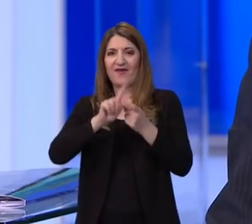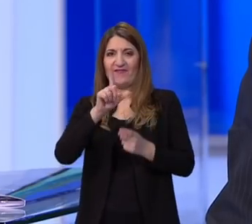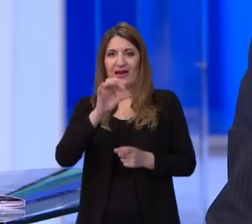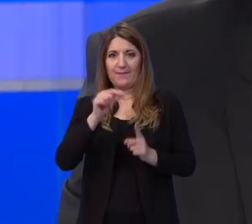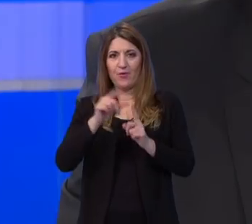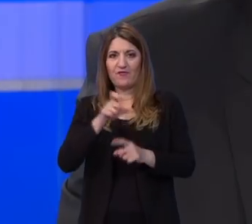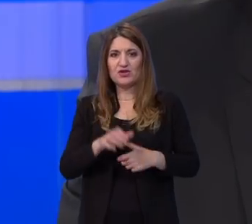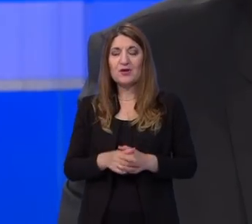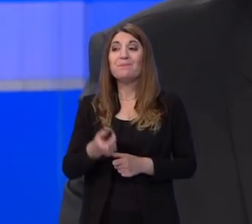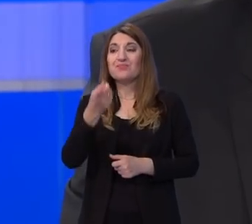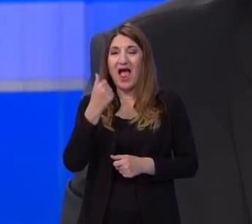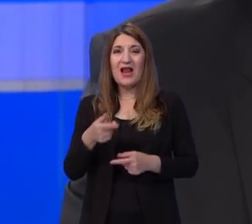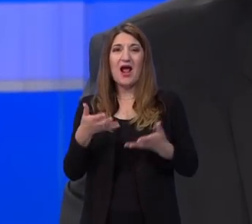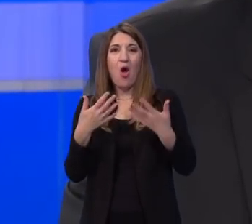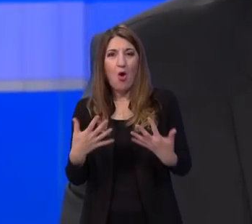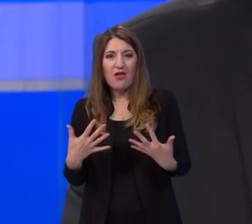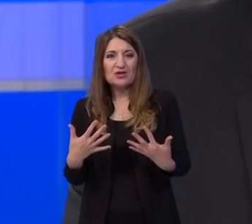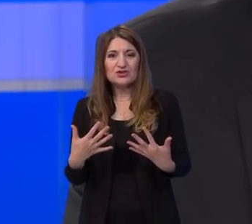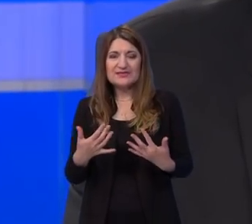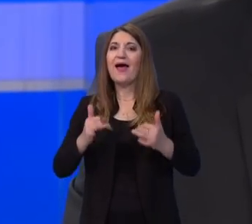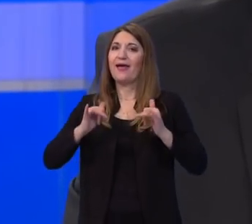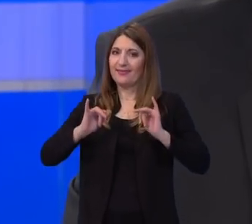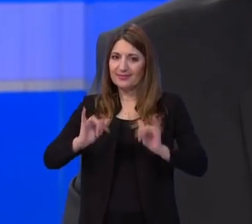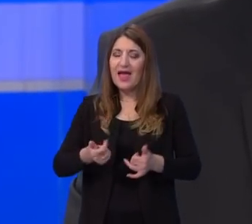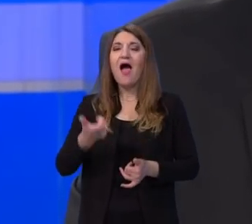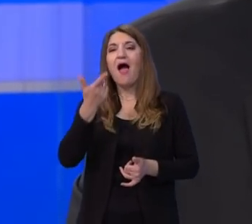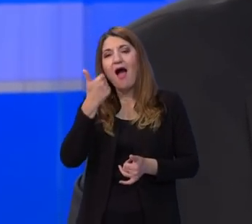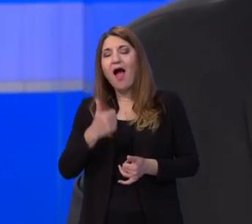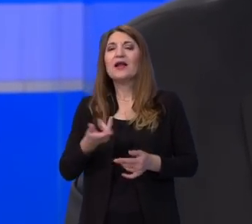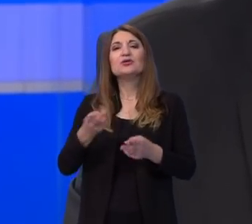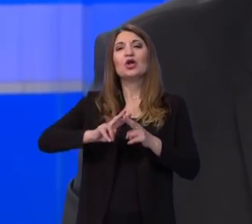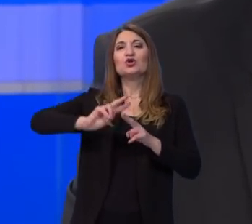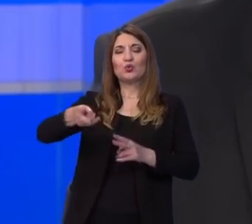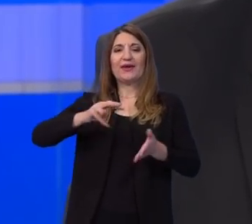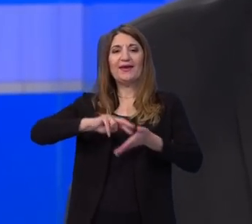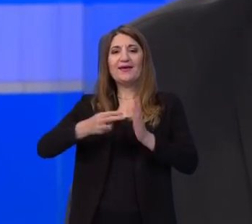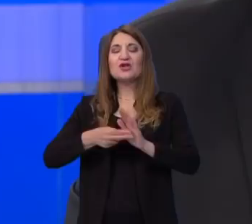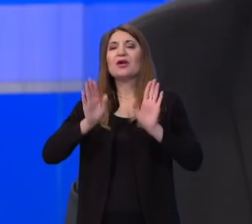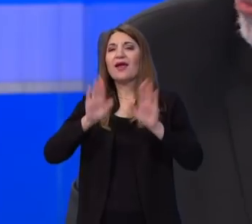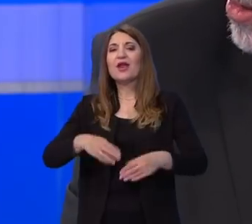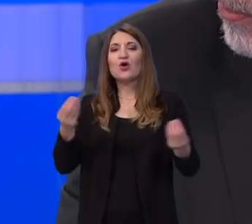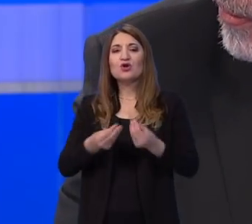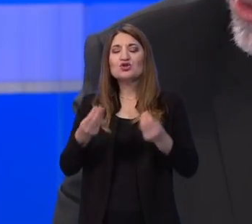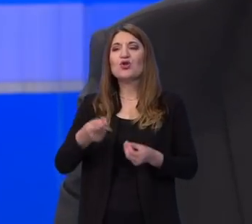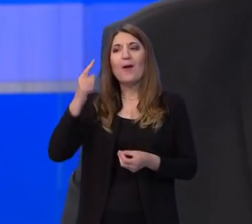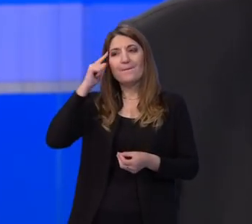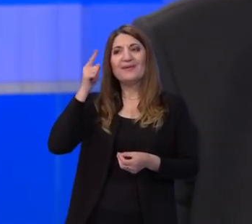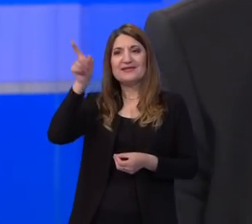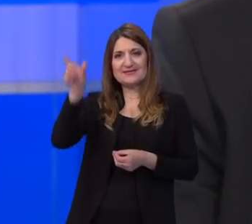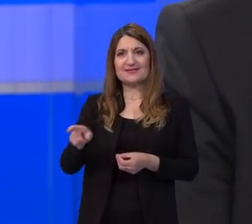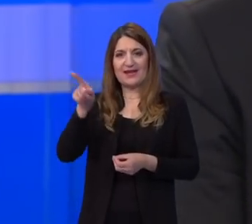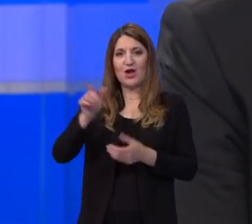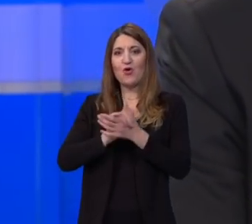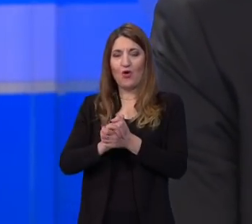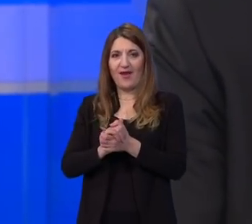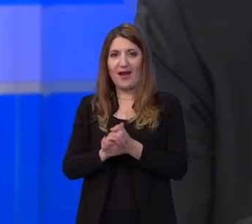rasterečenje, da, ali na nešto drugačiji način nego što kolega misli da ga treba napraviti. A